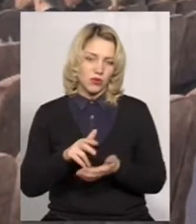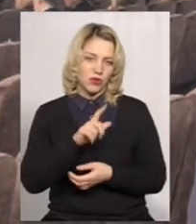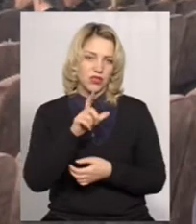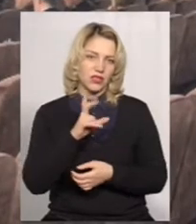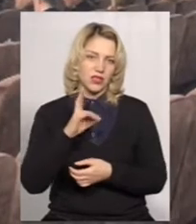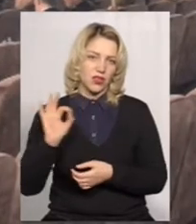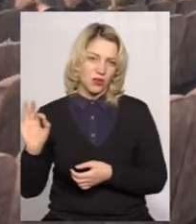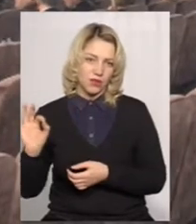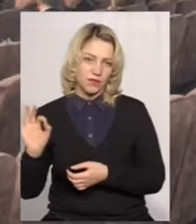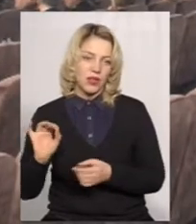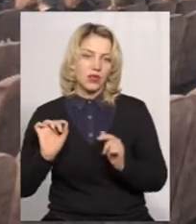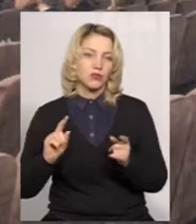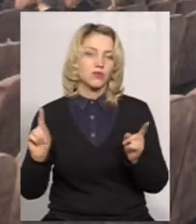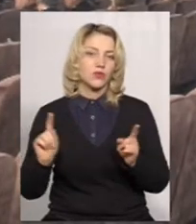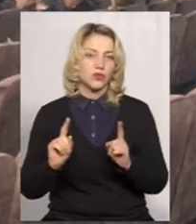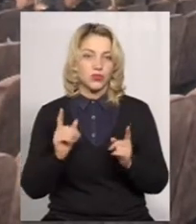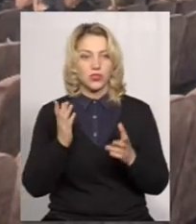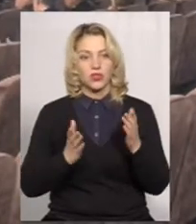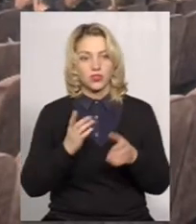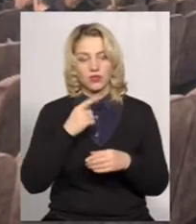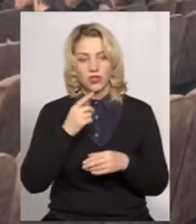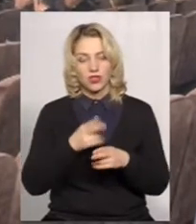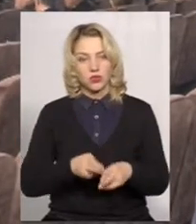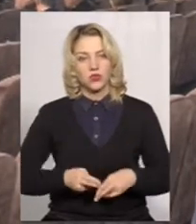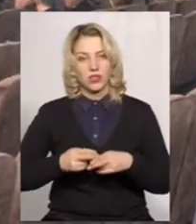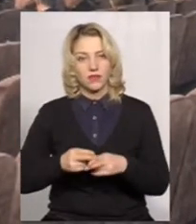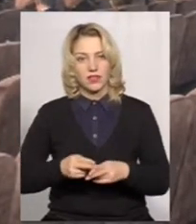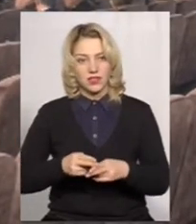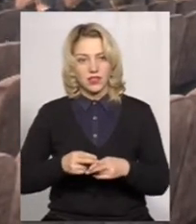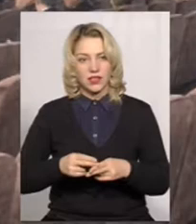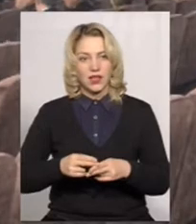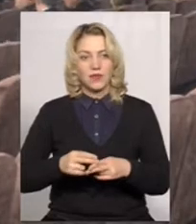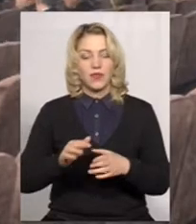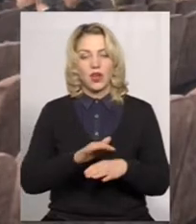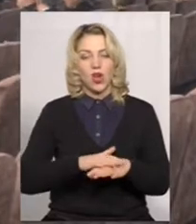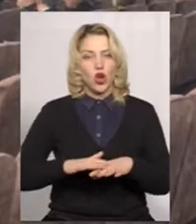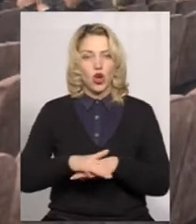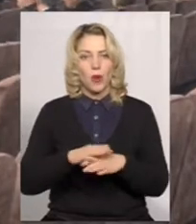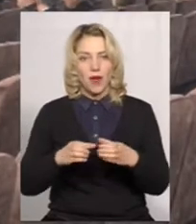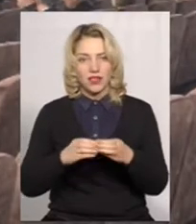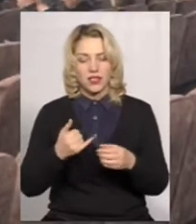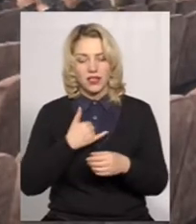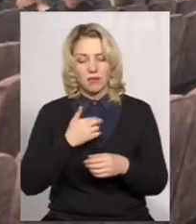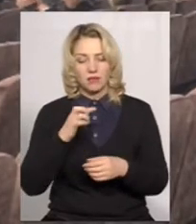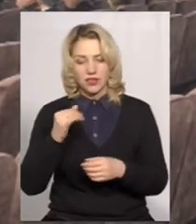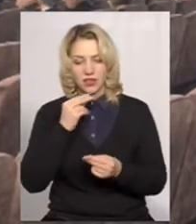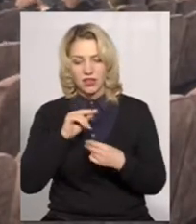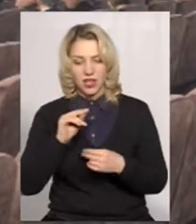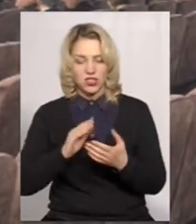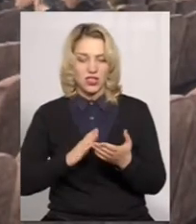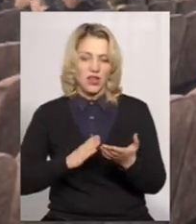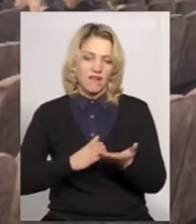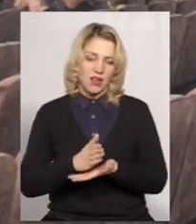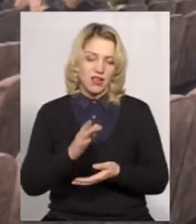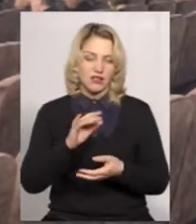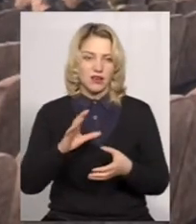зеленоцінювання, тому що якщо брати Донецький громаду, то нам найкращий варіант було б до Кам'янець-Подільського